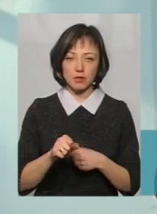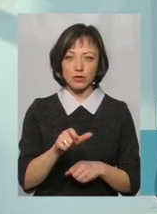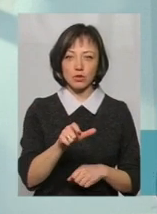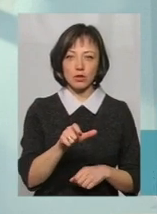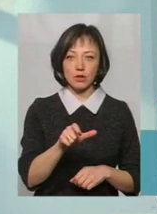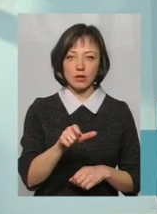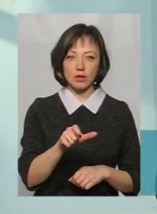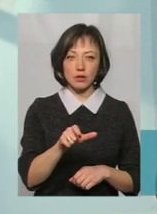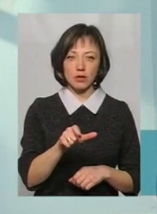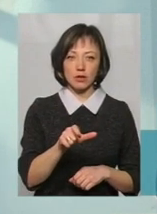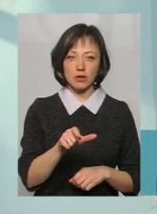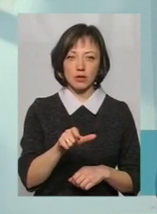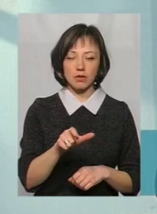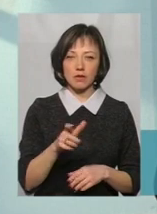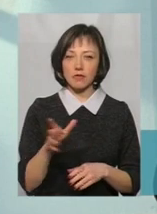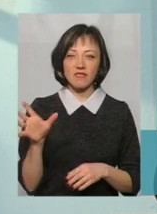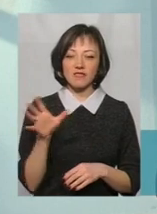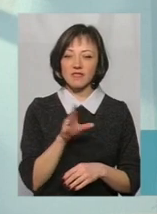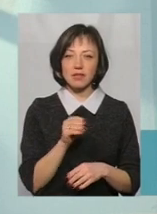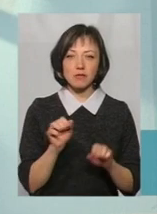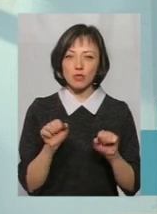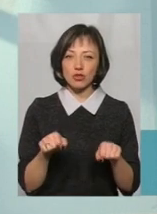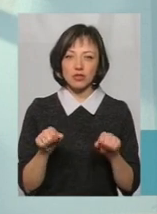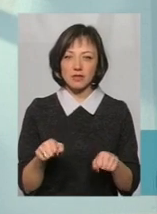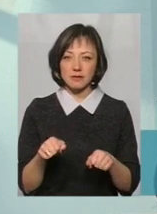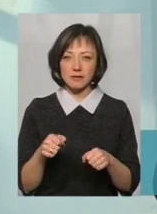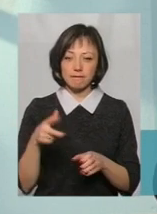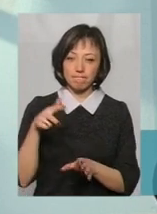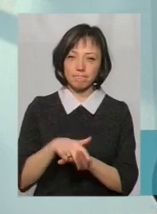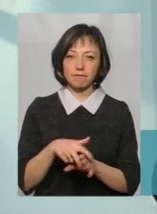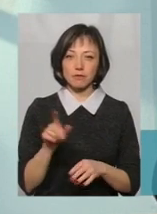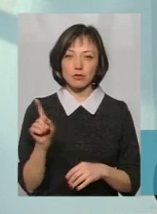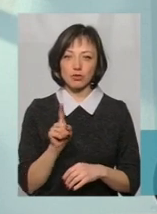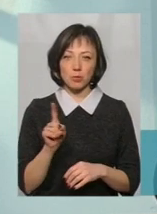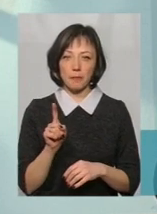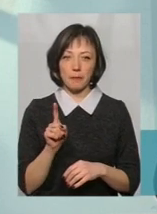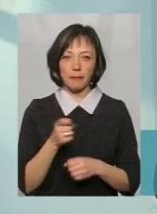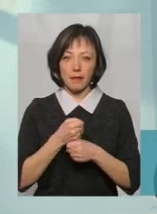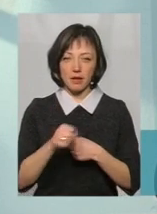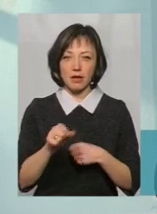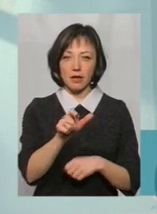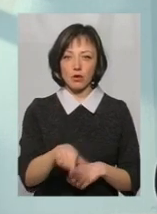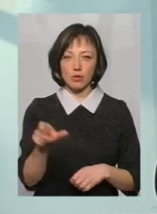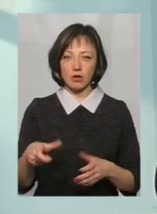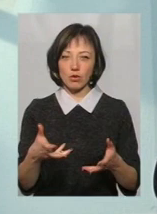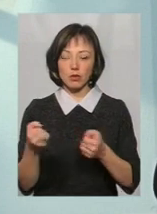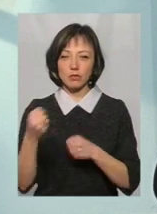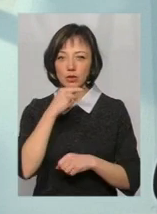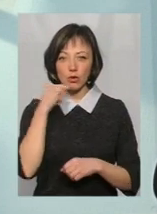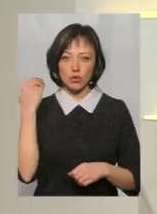вона включає всі механізми для того, щоб примусити людей отримати